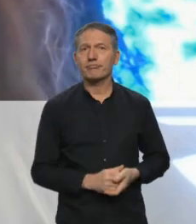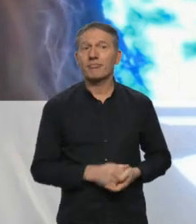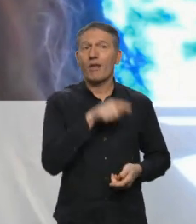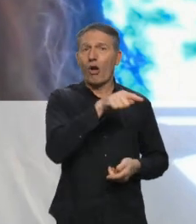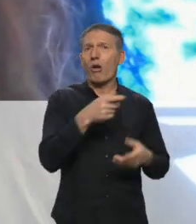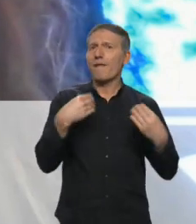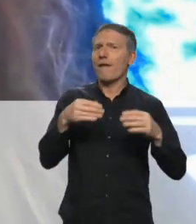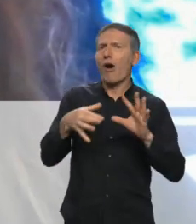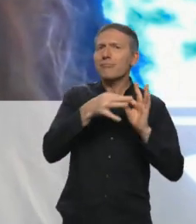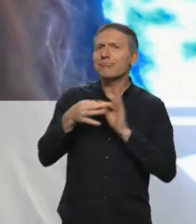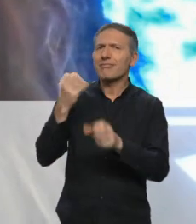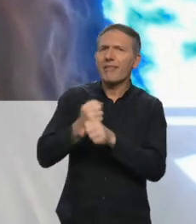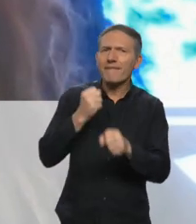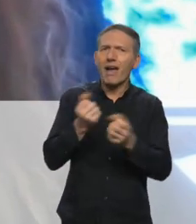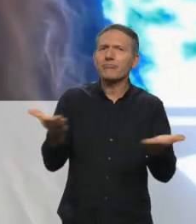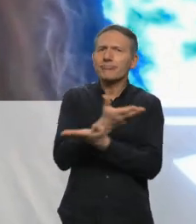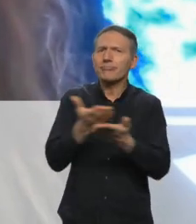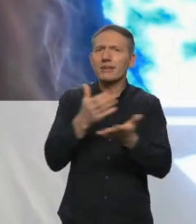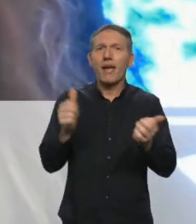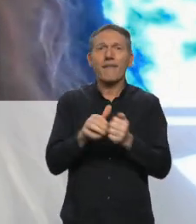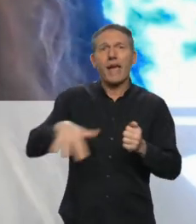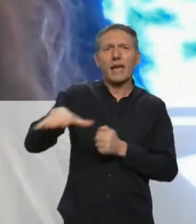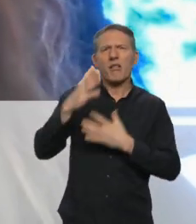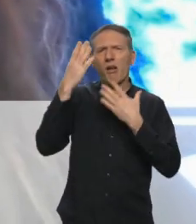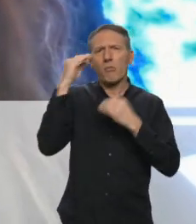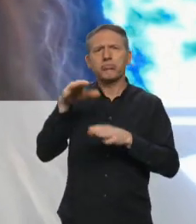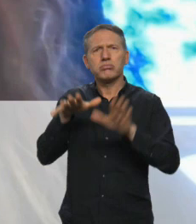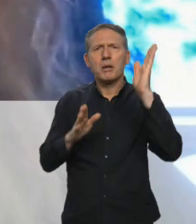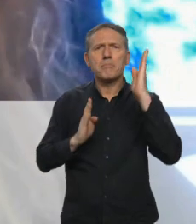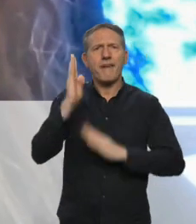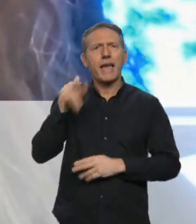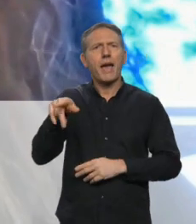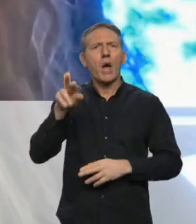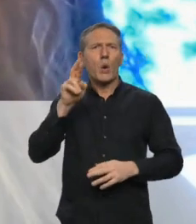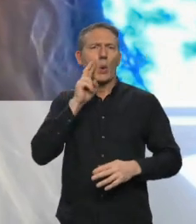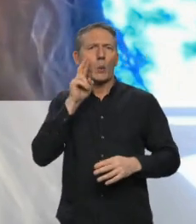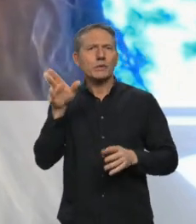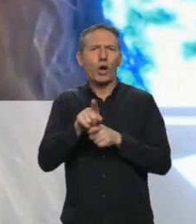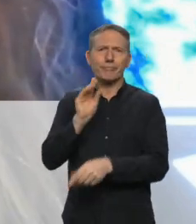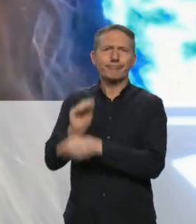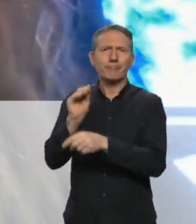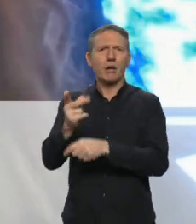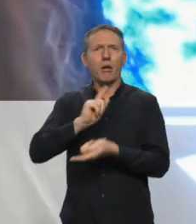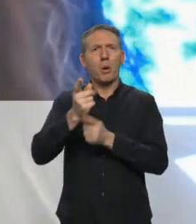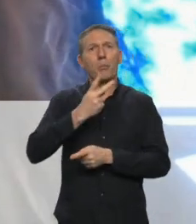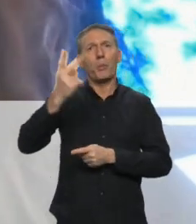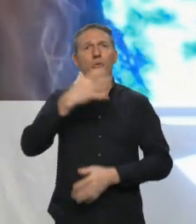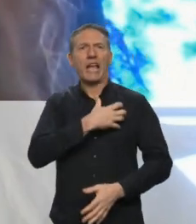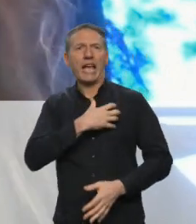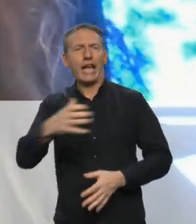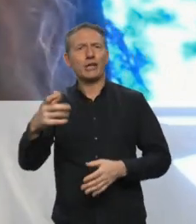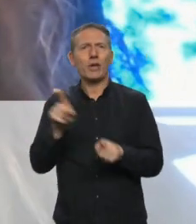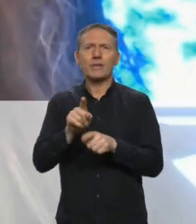politiciens qui commercent tout ce temps-là avec cette clique de mafieux russes en les